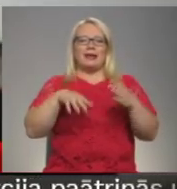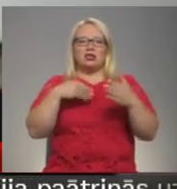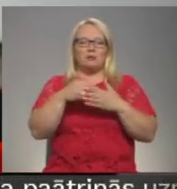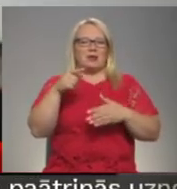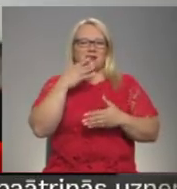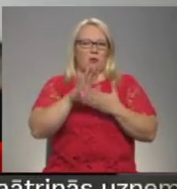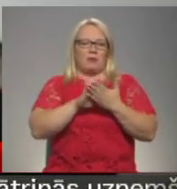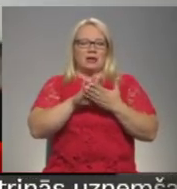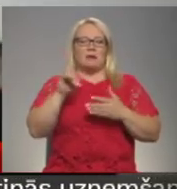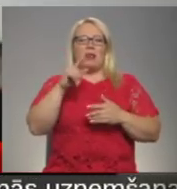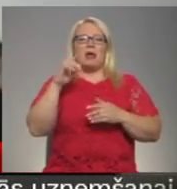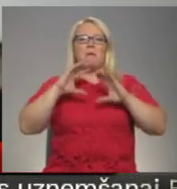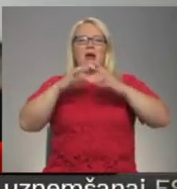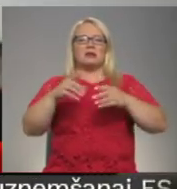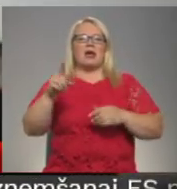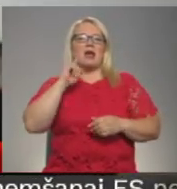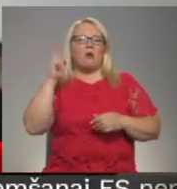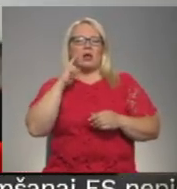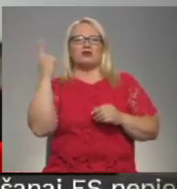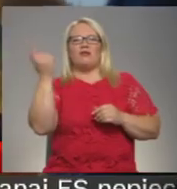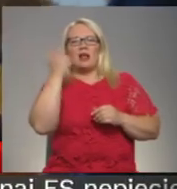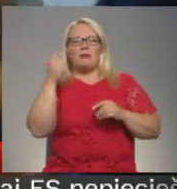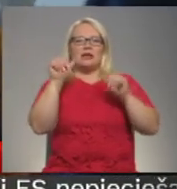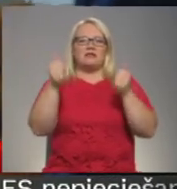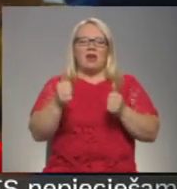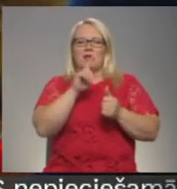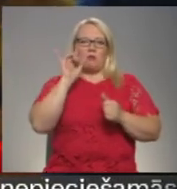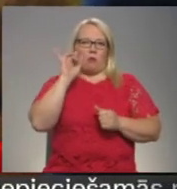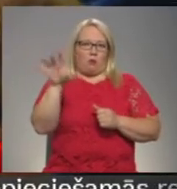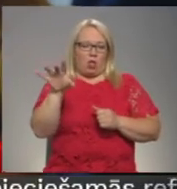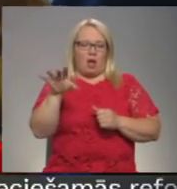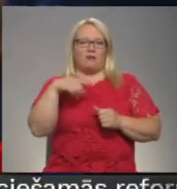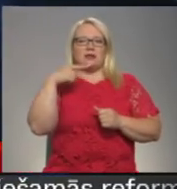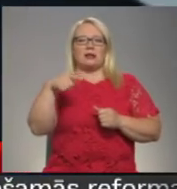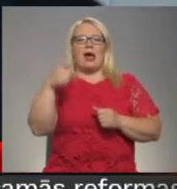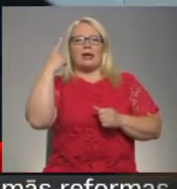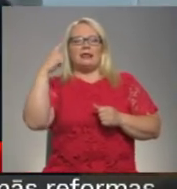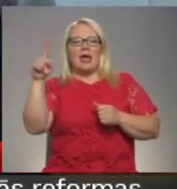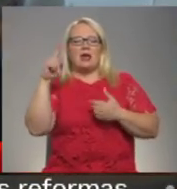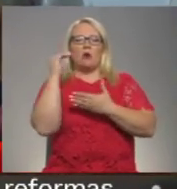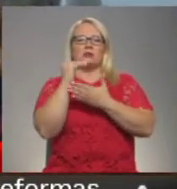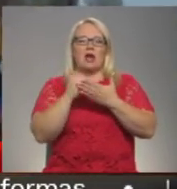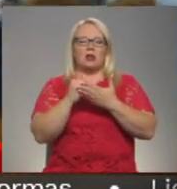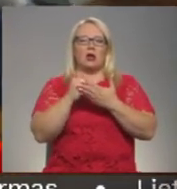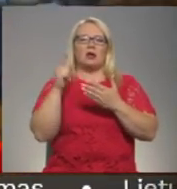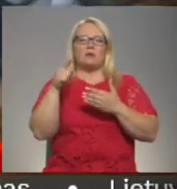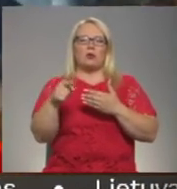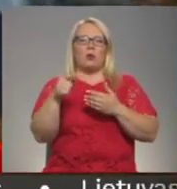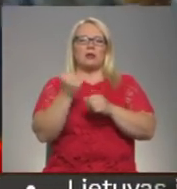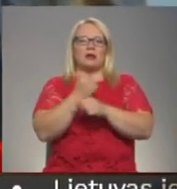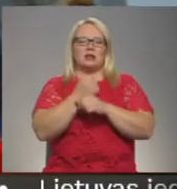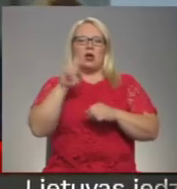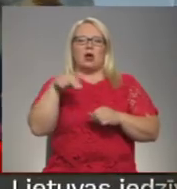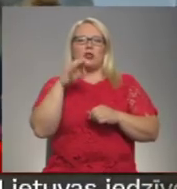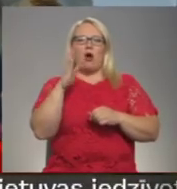pasaulē jauniešu seriālu izveida ir ļoti populārs formāts. Par seriālu ideju un tā scenā arī rūpējās Artis Dobrovoļskis un